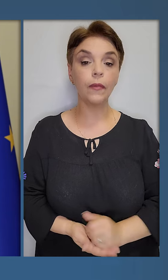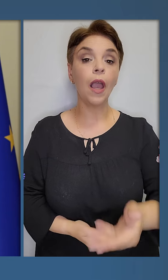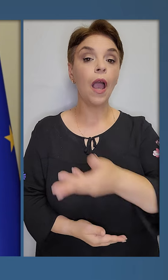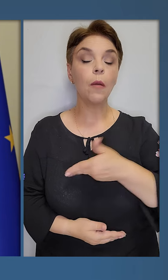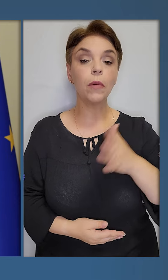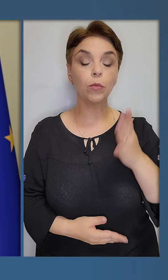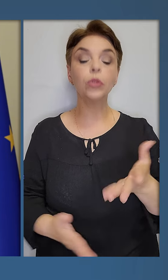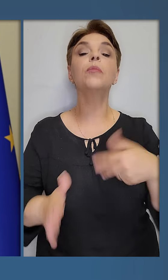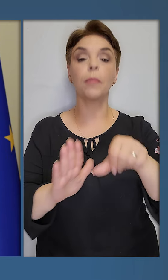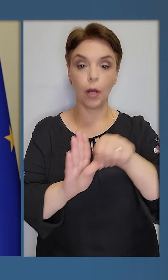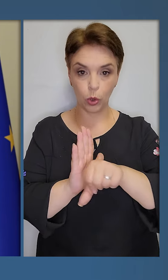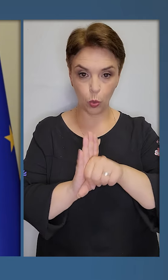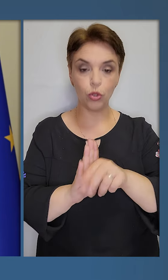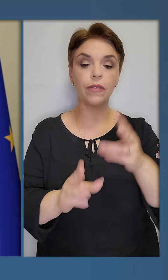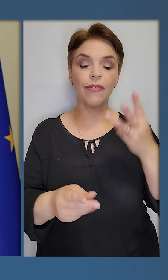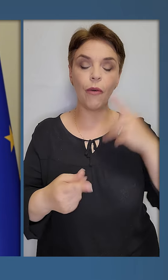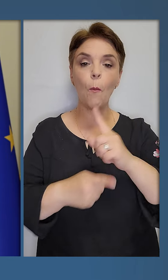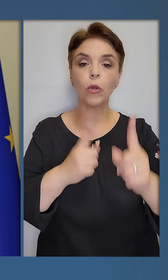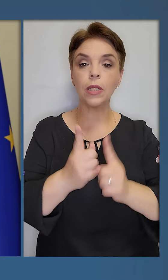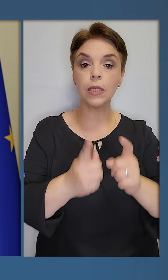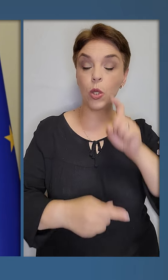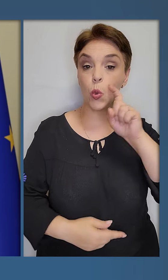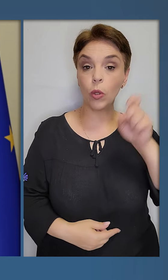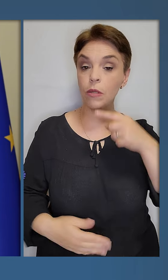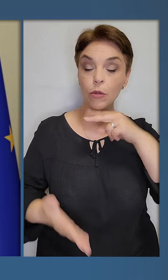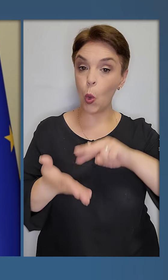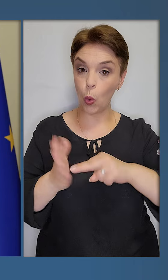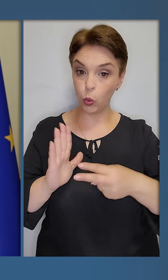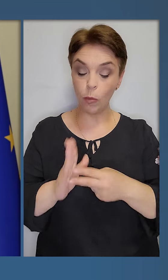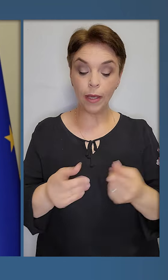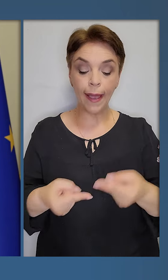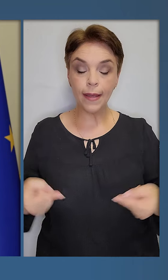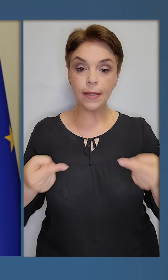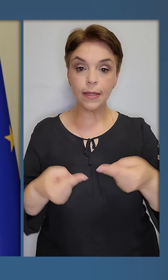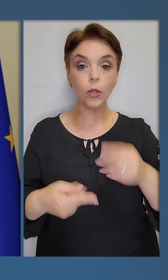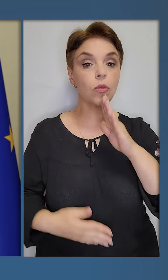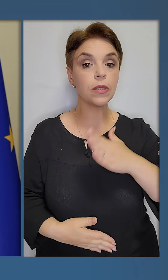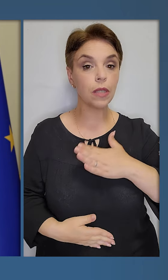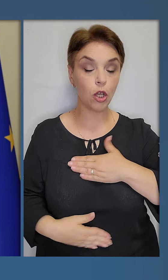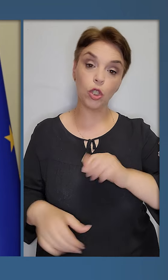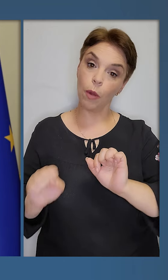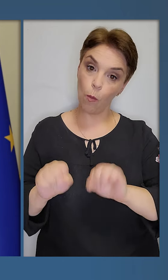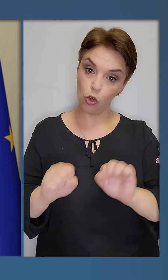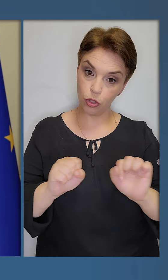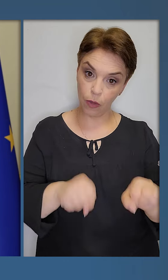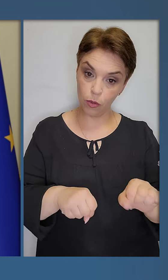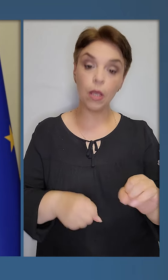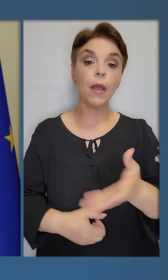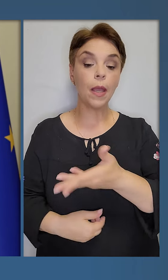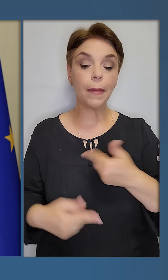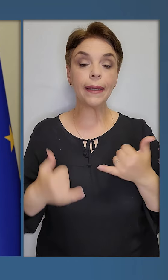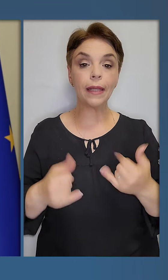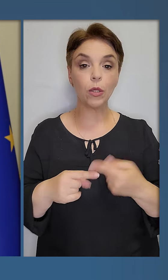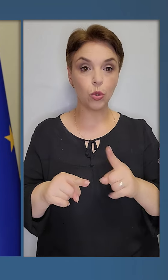Ми будемо брати участь у модернізації української економіки згідно з нашими можливостями, і ми